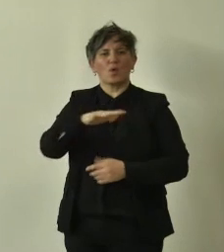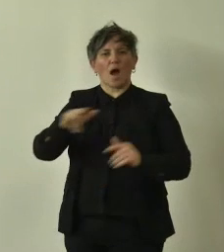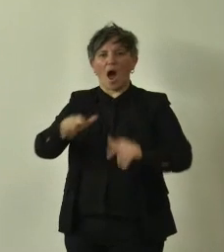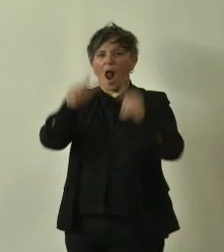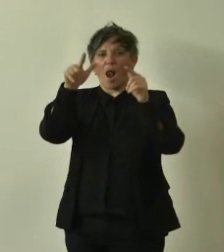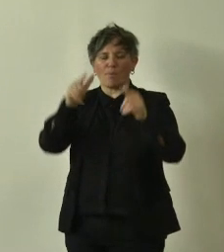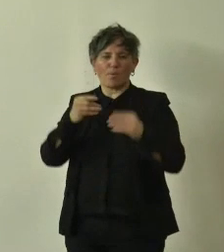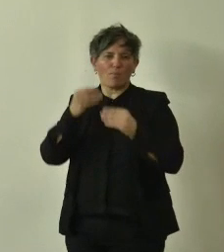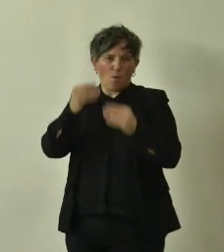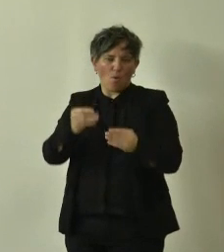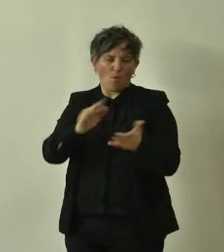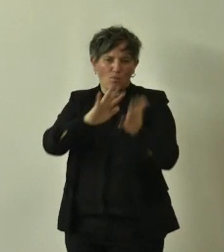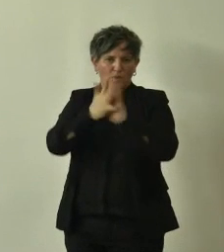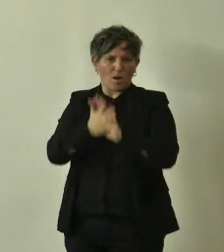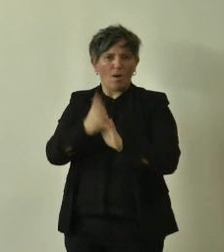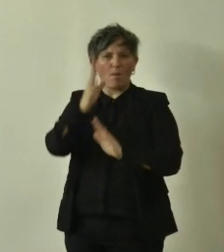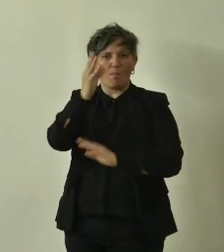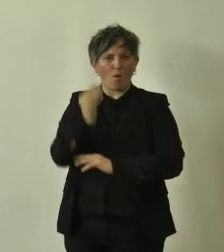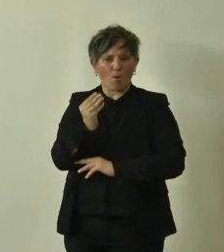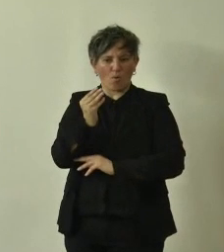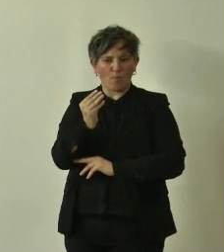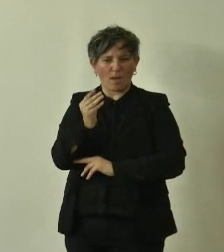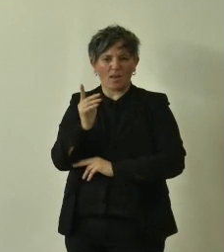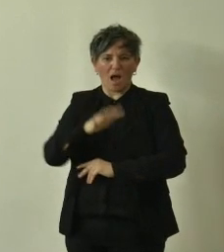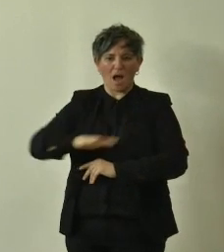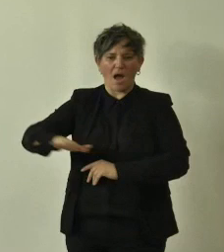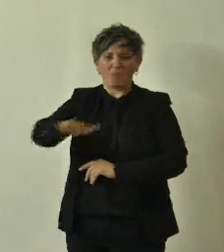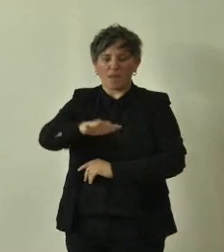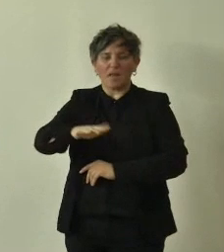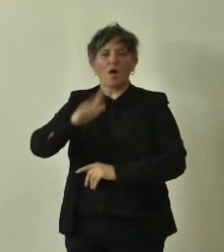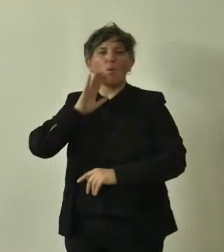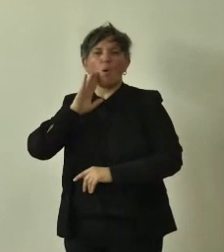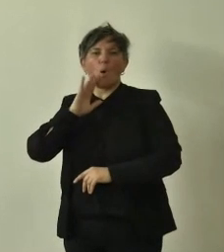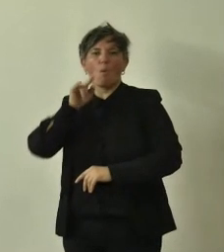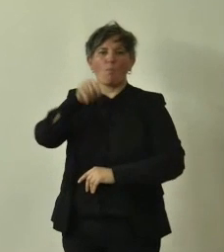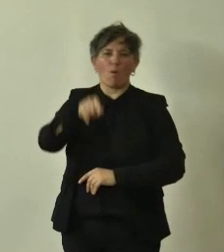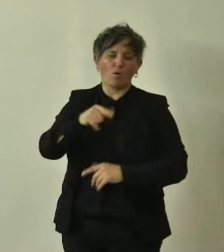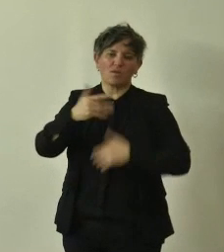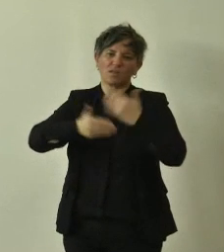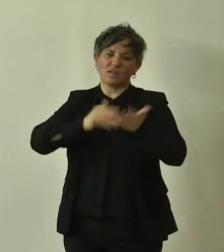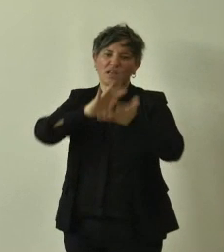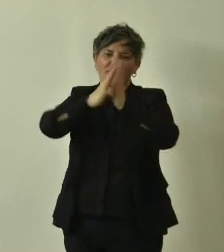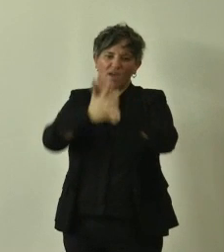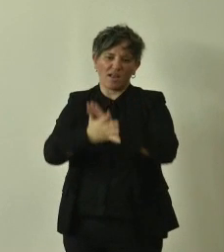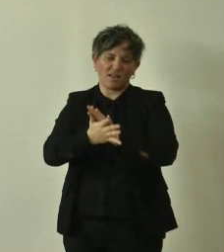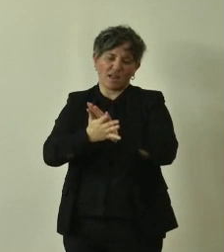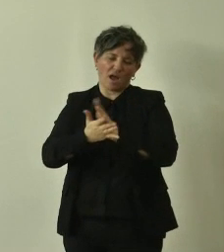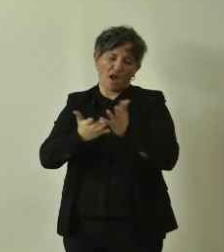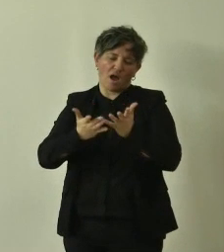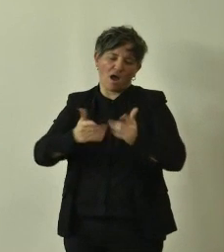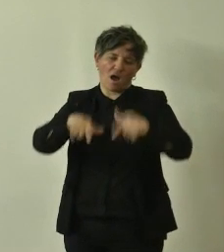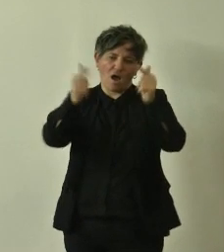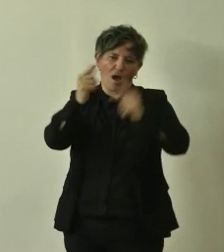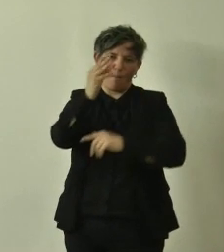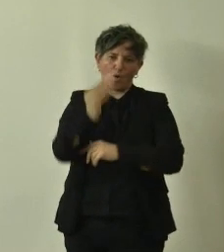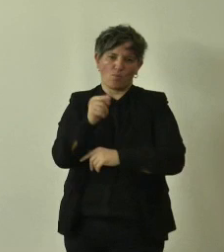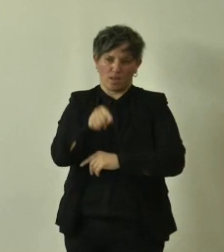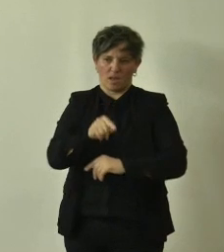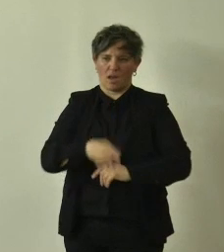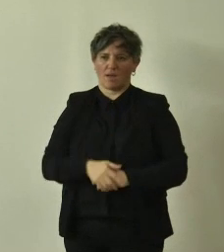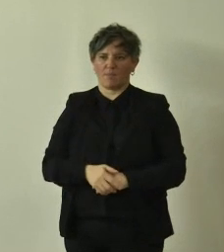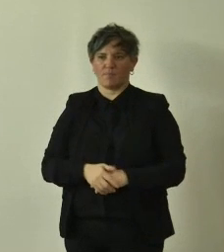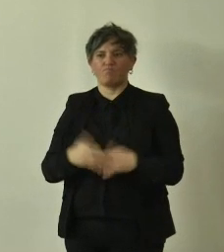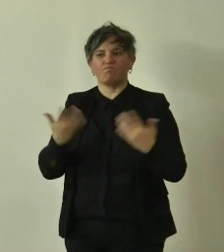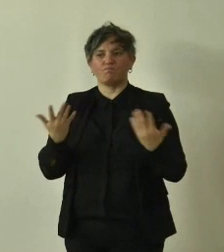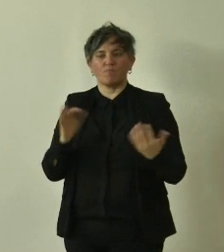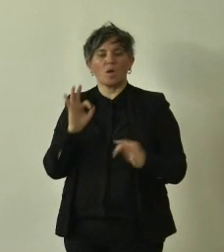monumentale è l'ambiente e l'uomo che possono condizionare questo processo proprio per mettere a fuoco quelle